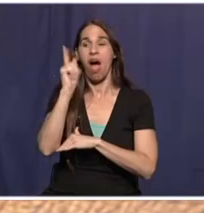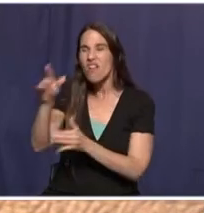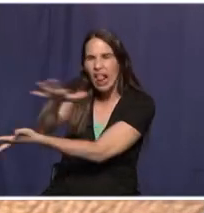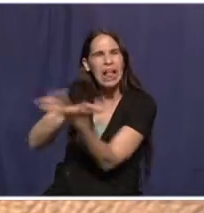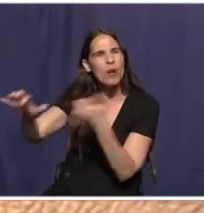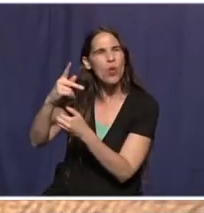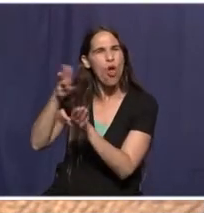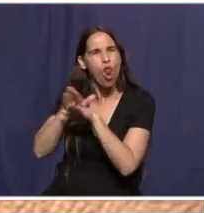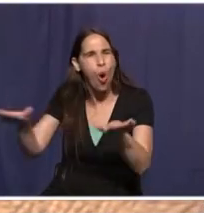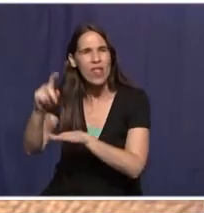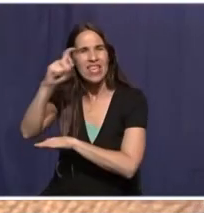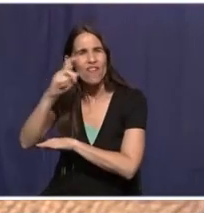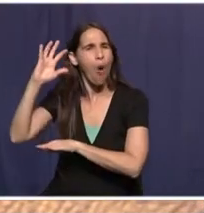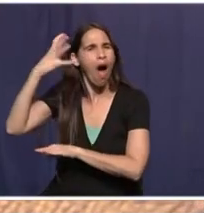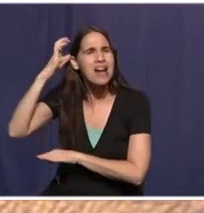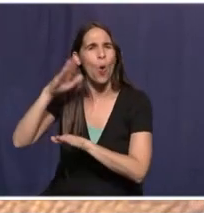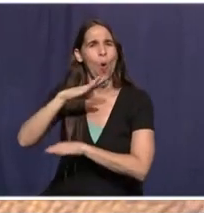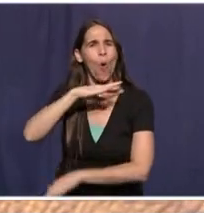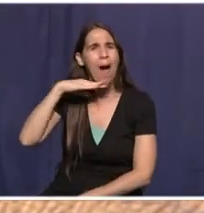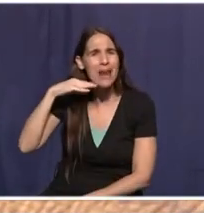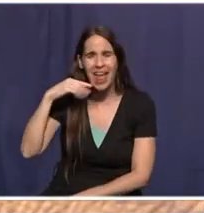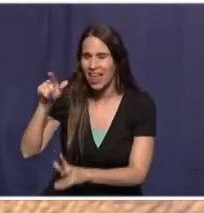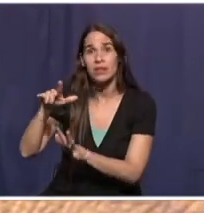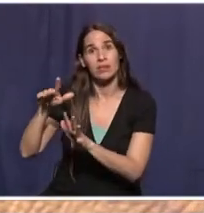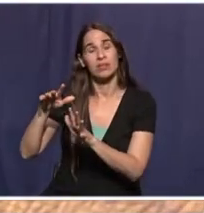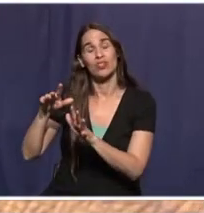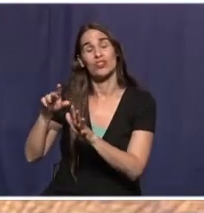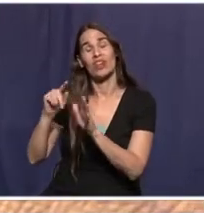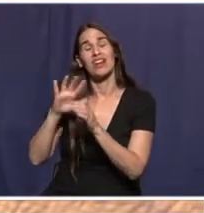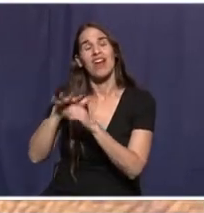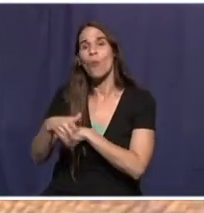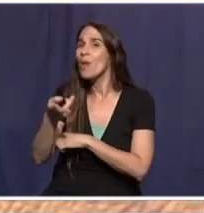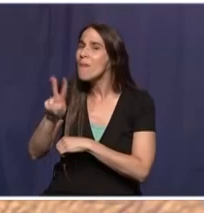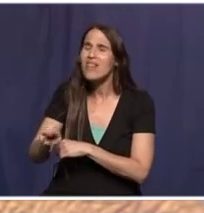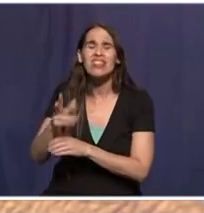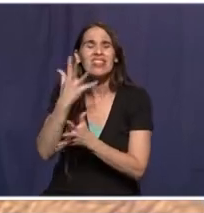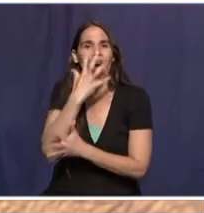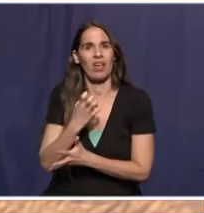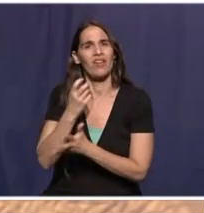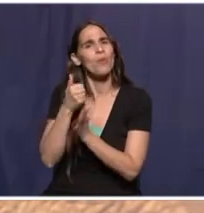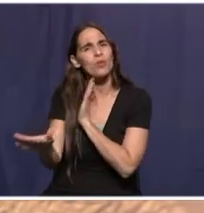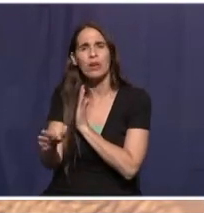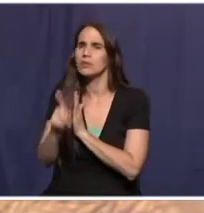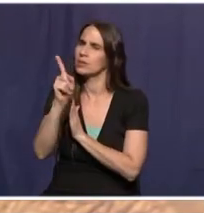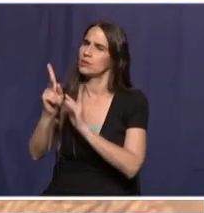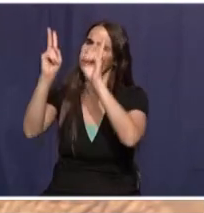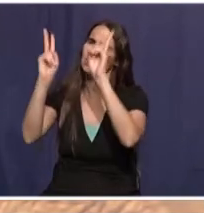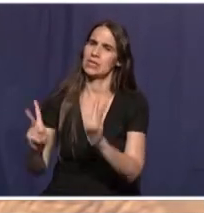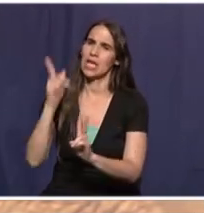שראינו בלוד, יפו, עקו, רמלי שהובילו גם למוות טרגי, במיותר אנחנו חייבות להפסיק.